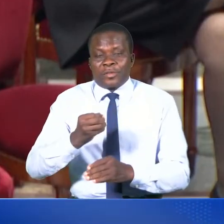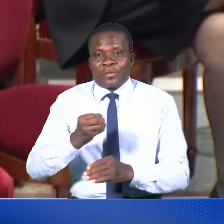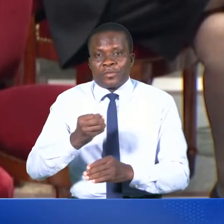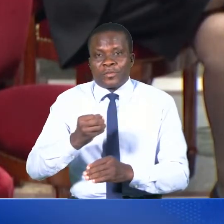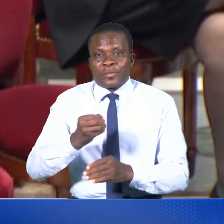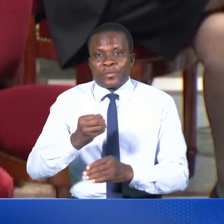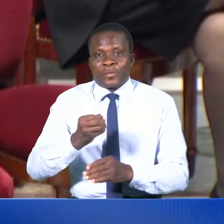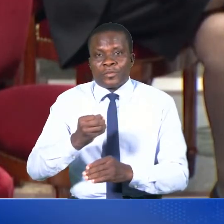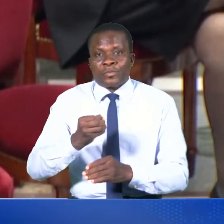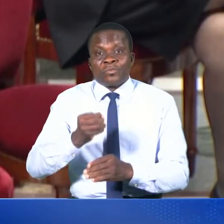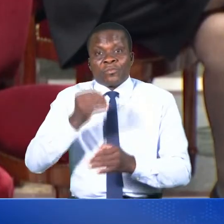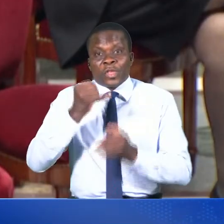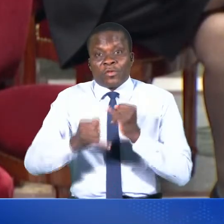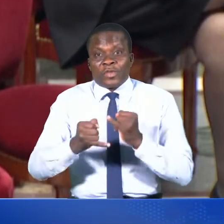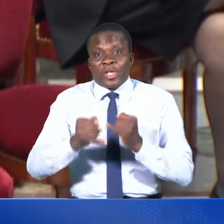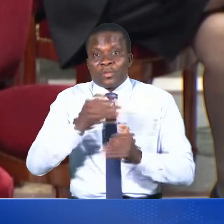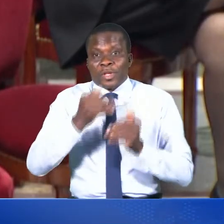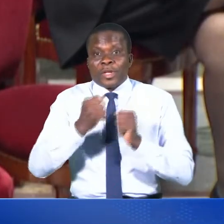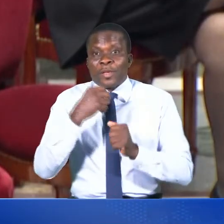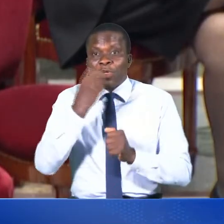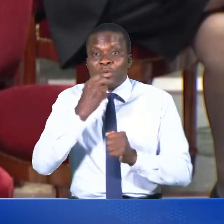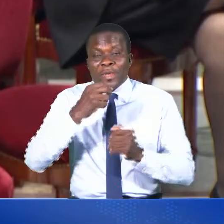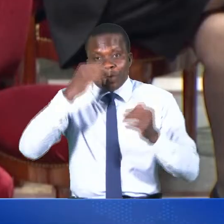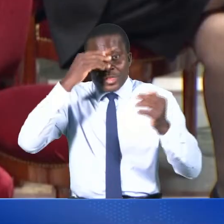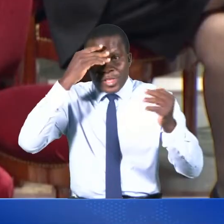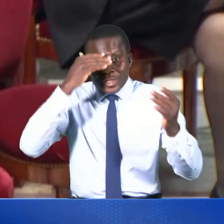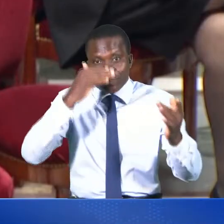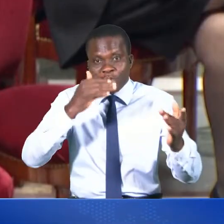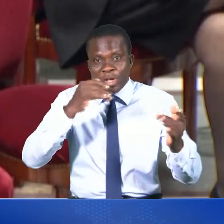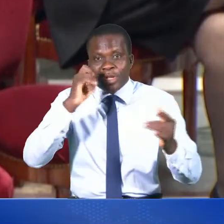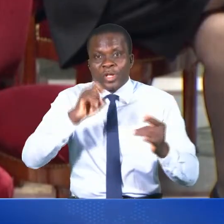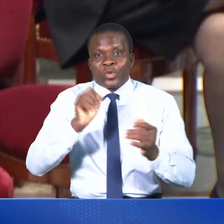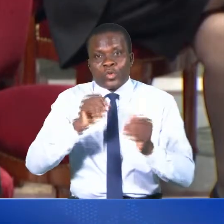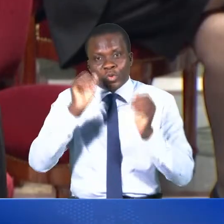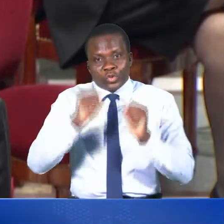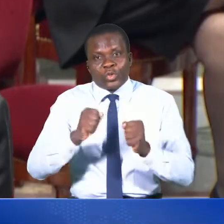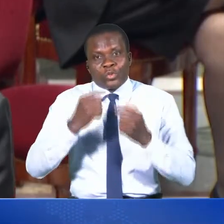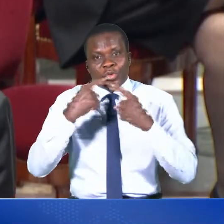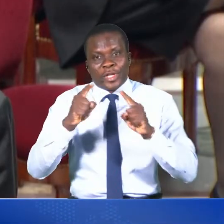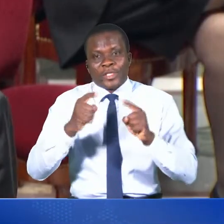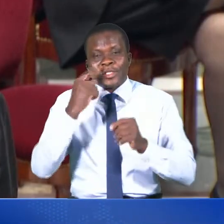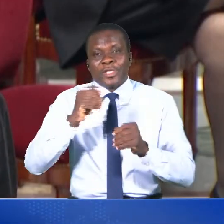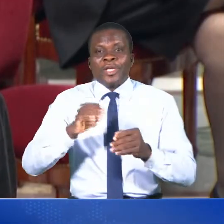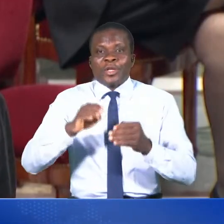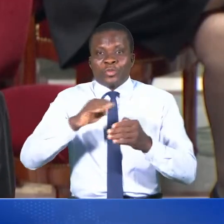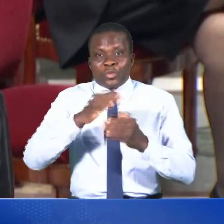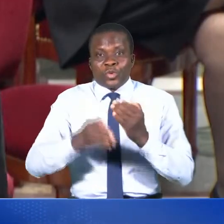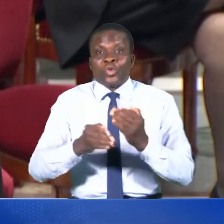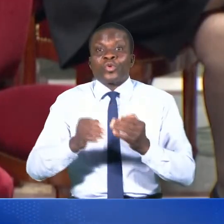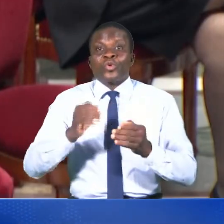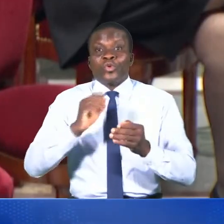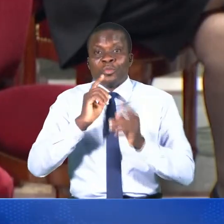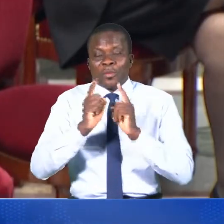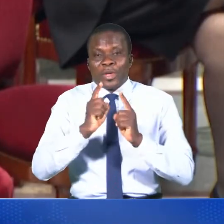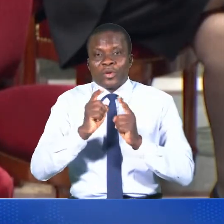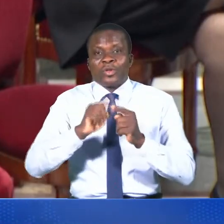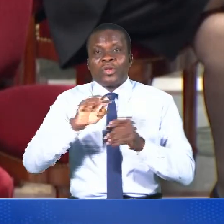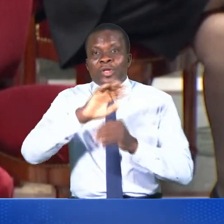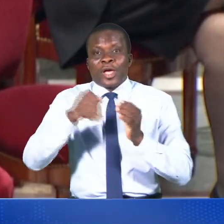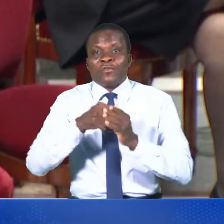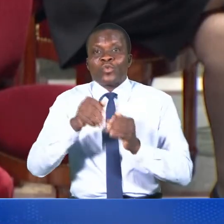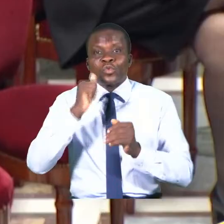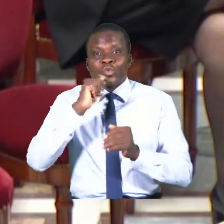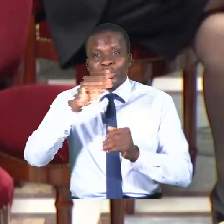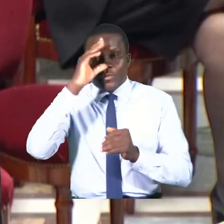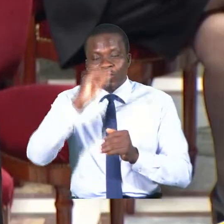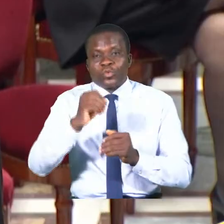Et finalement, la meilleure parole d'espoir que je pourrais dire pour conclure mon propos, à vous toutes et à vous tous,